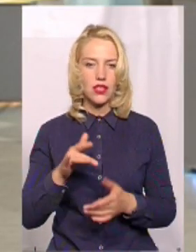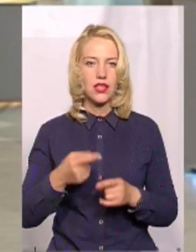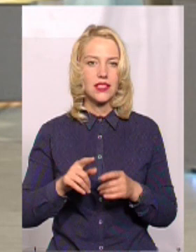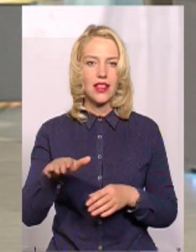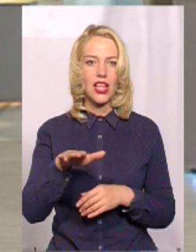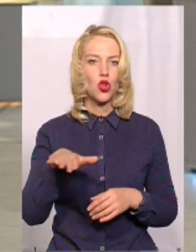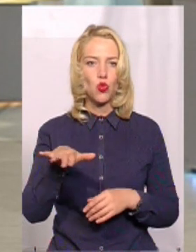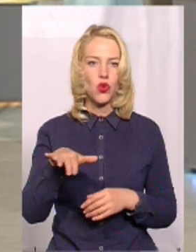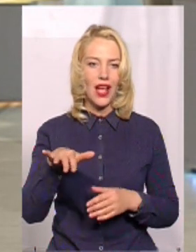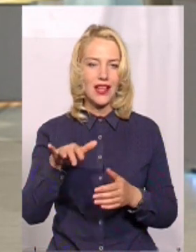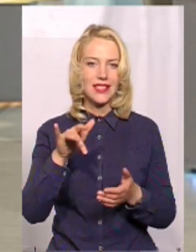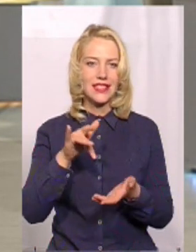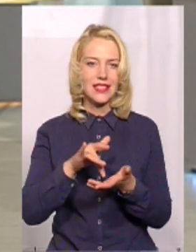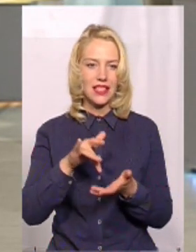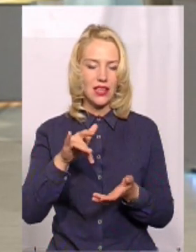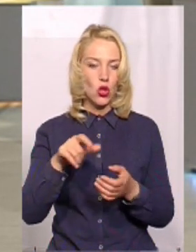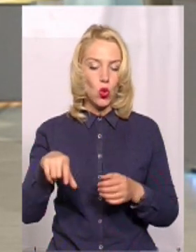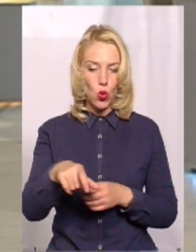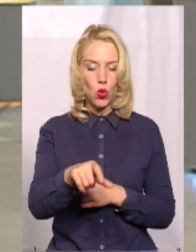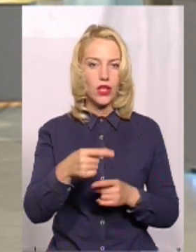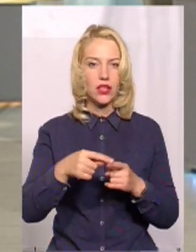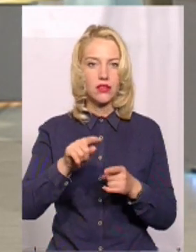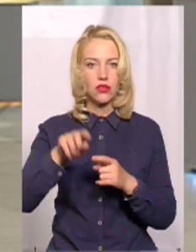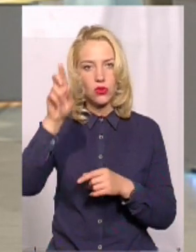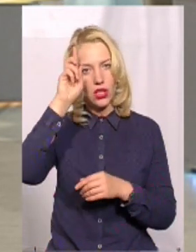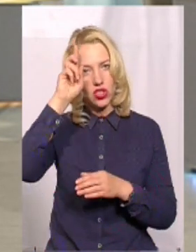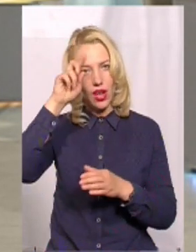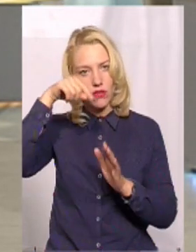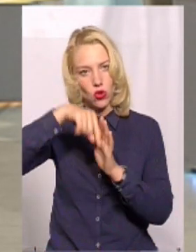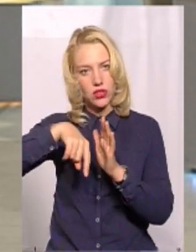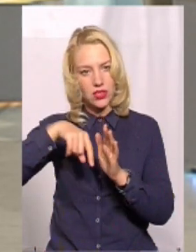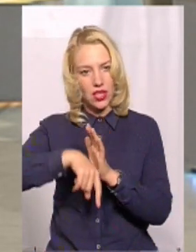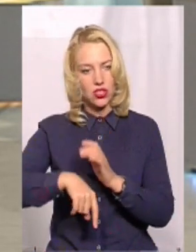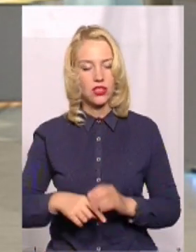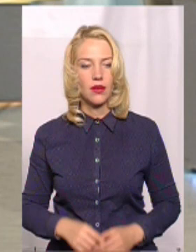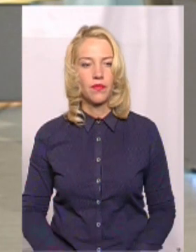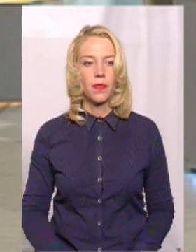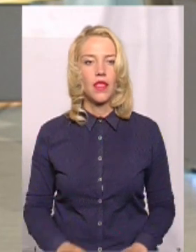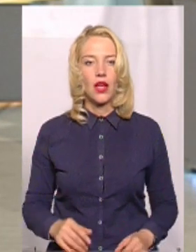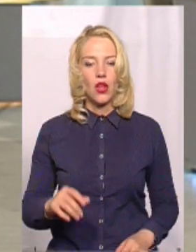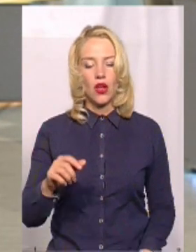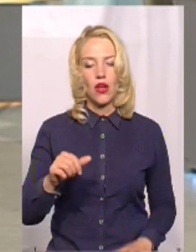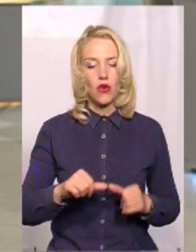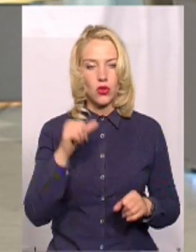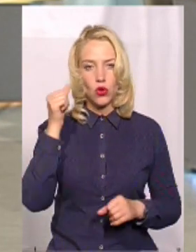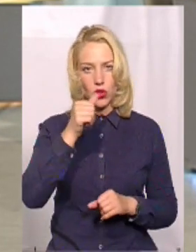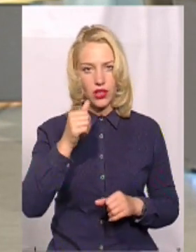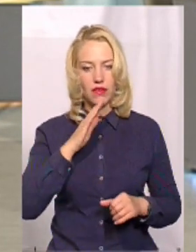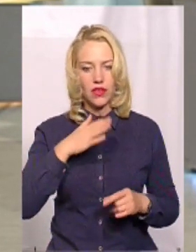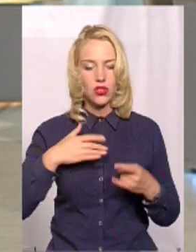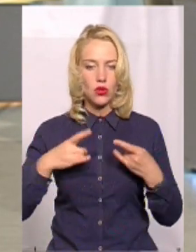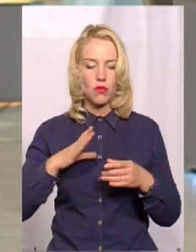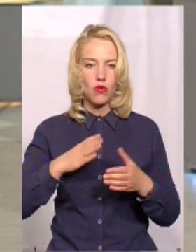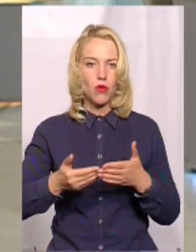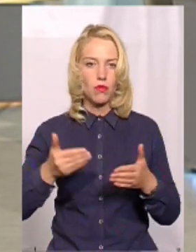відносяться до доріг державного значення. Ага, зрозуміло. Торік у жовтню та мідня в нашій студії був попередній